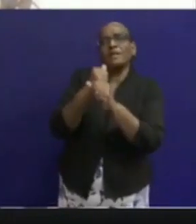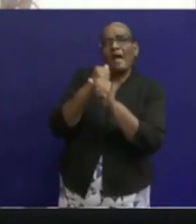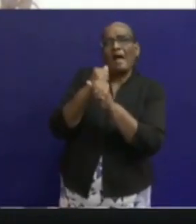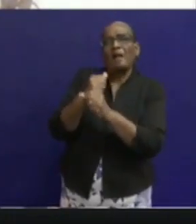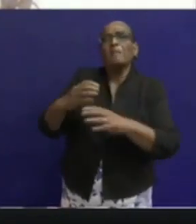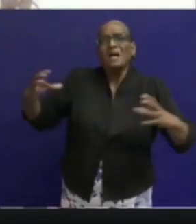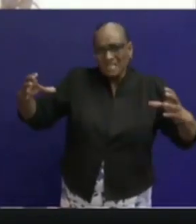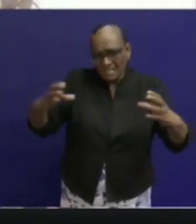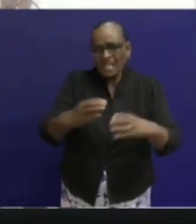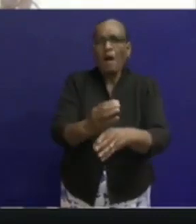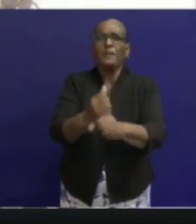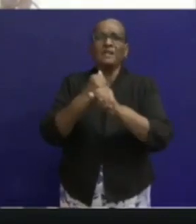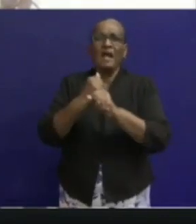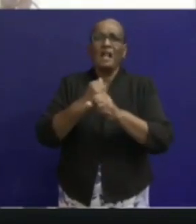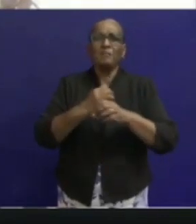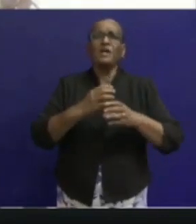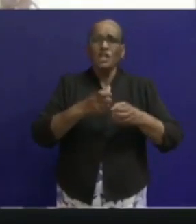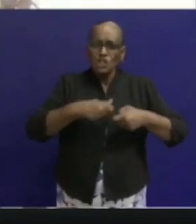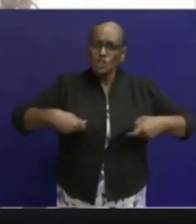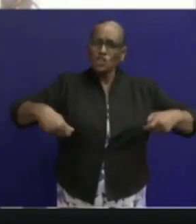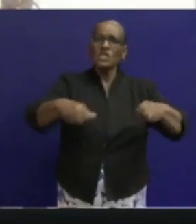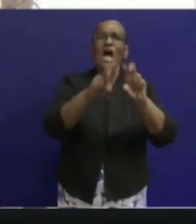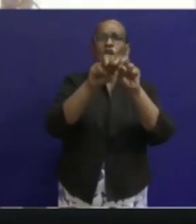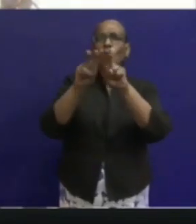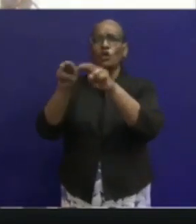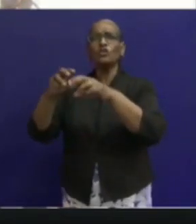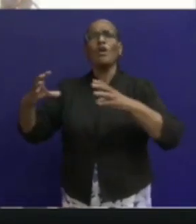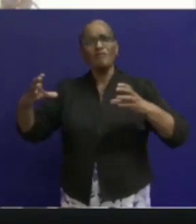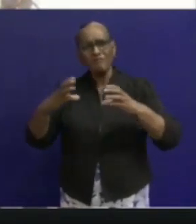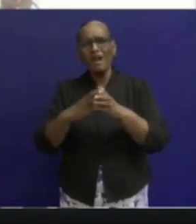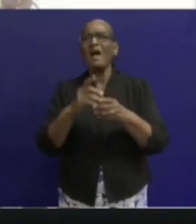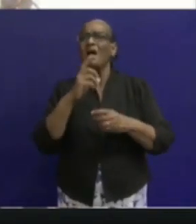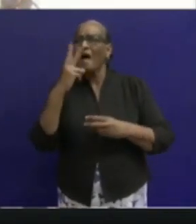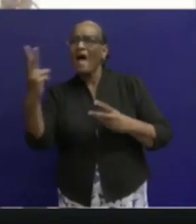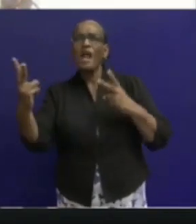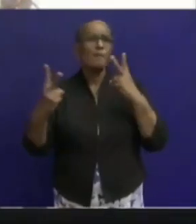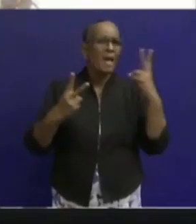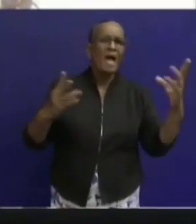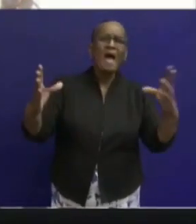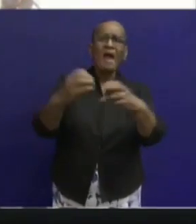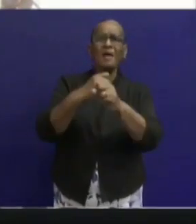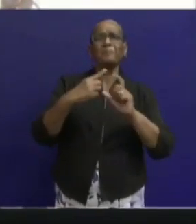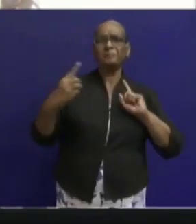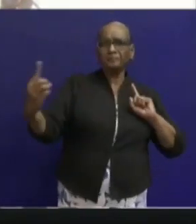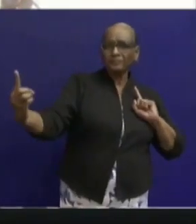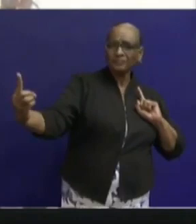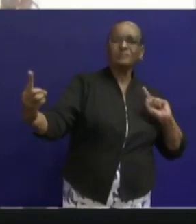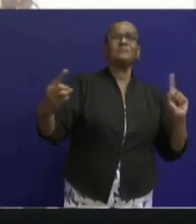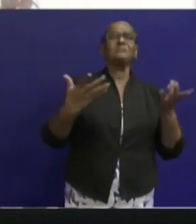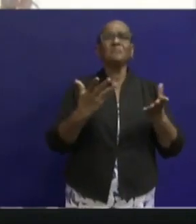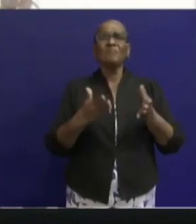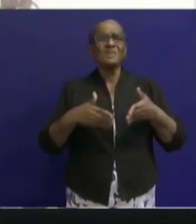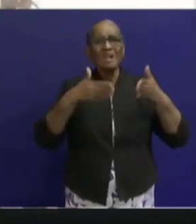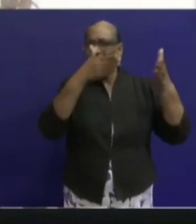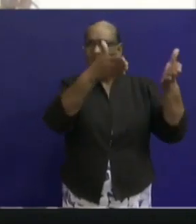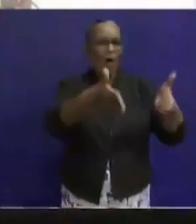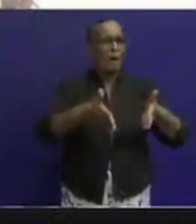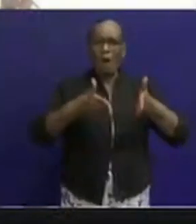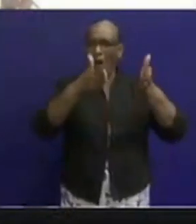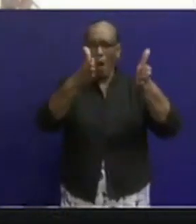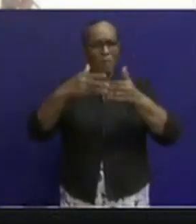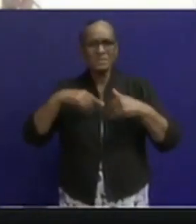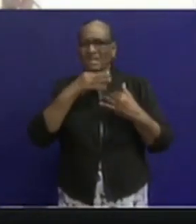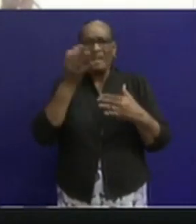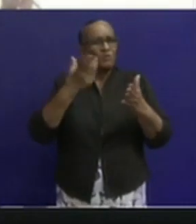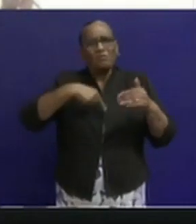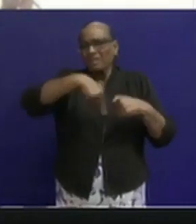sociale controle moet meer dan ooit er zijn. Houdt zich aan die twee meter afstand. Gaat u niet naar op straat als